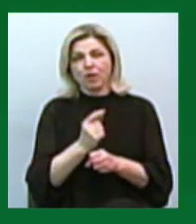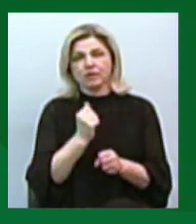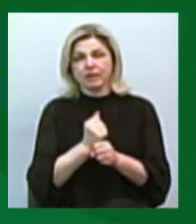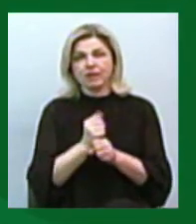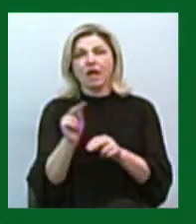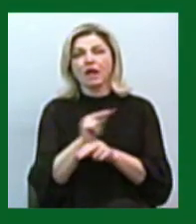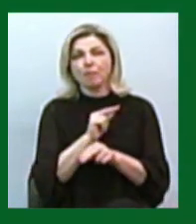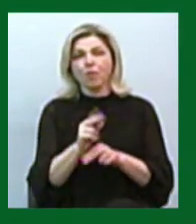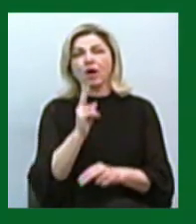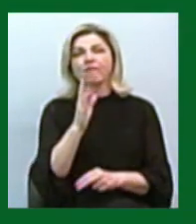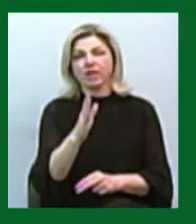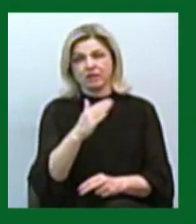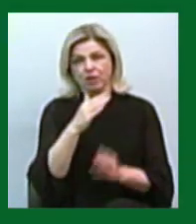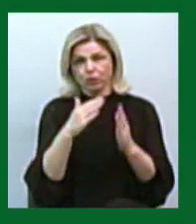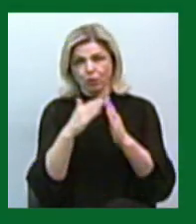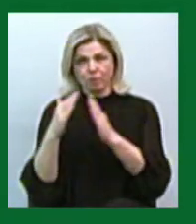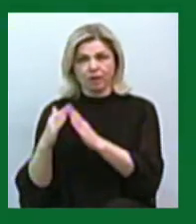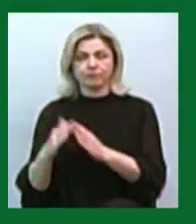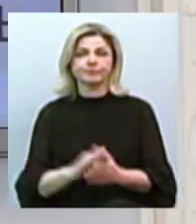робіт у багатоквартирних будинках.